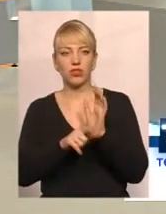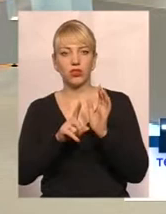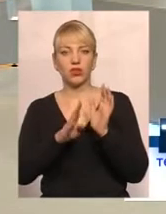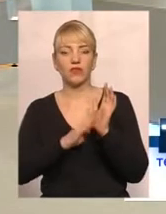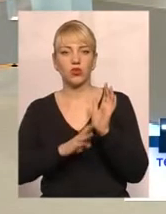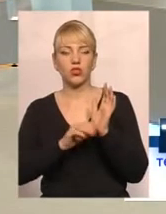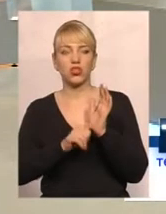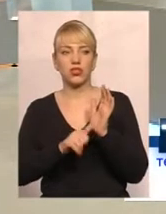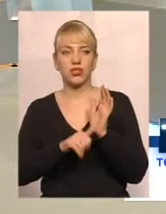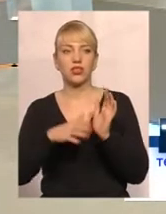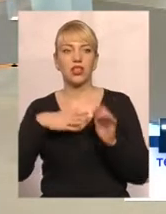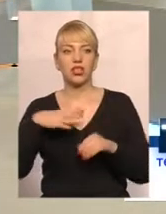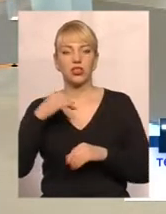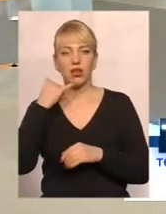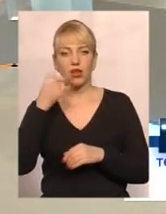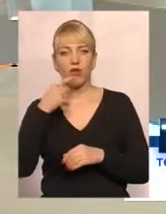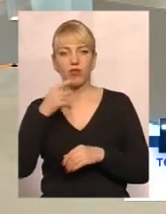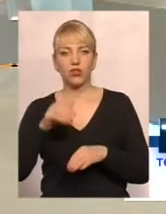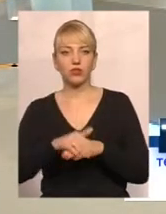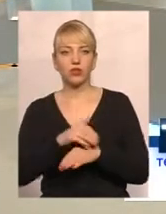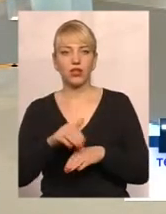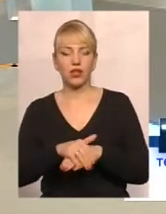60. Чекаємо на дзвінок. Говоріть, будь ласка.